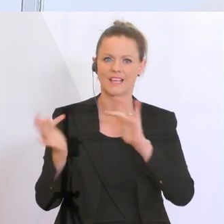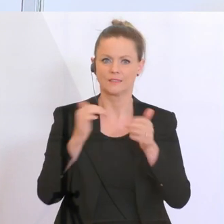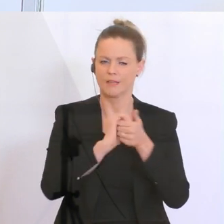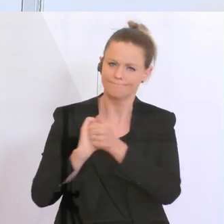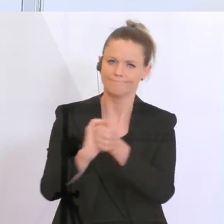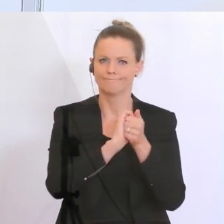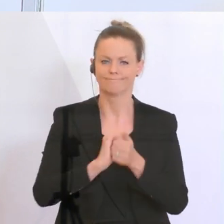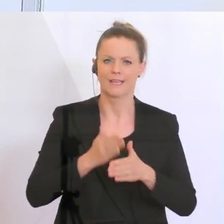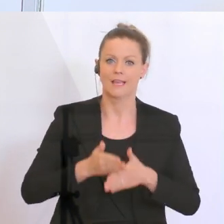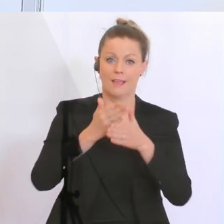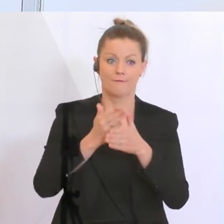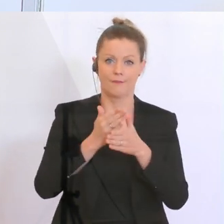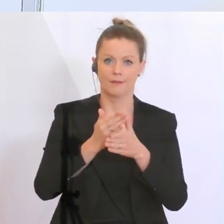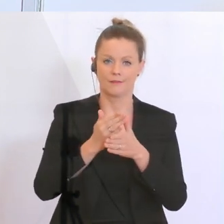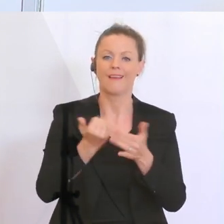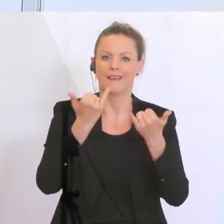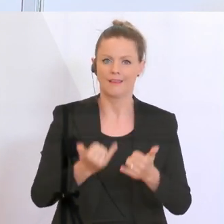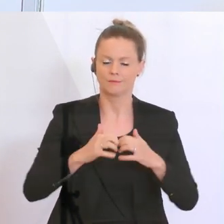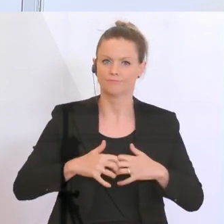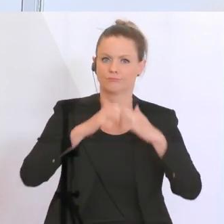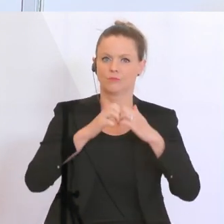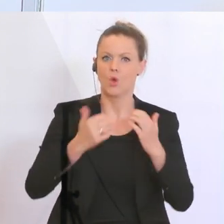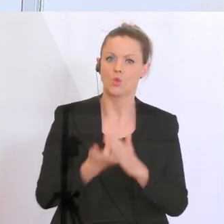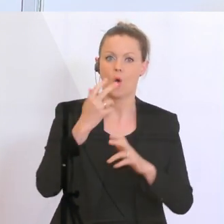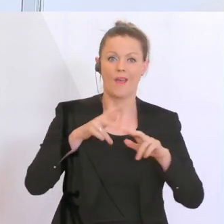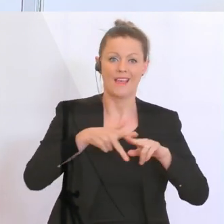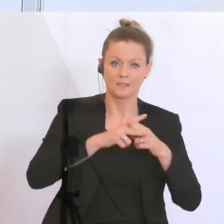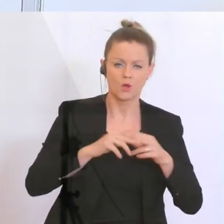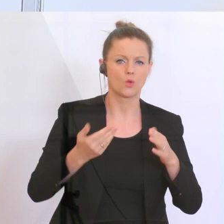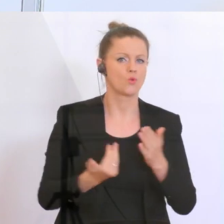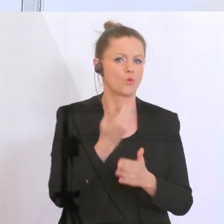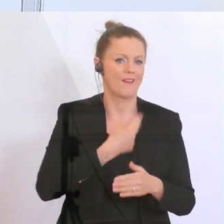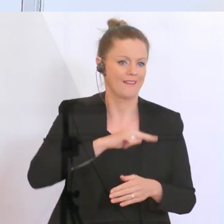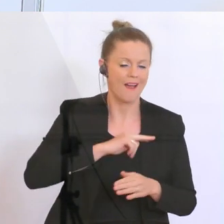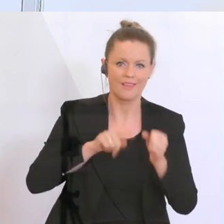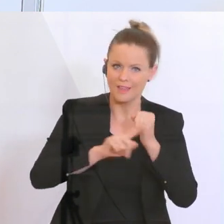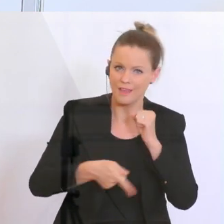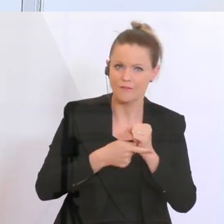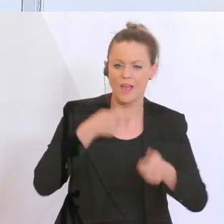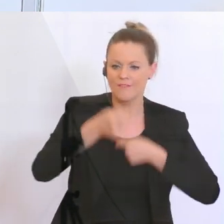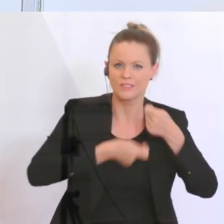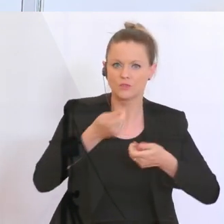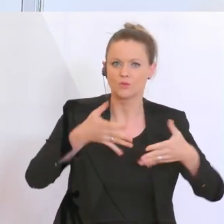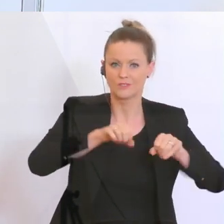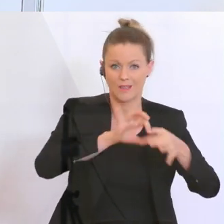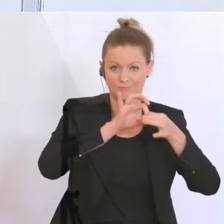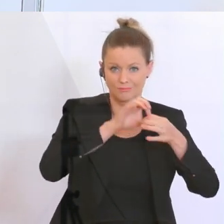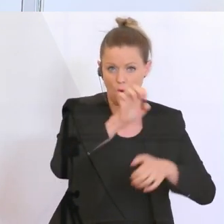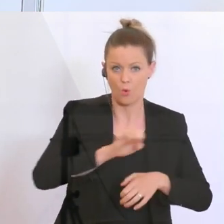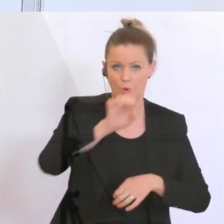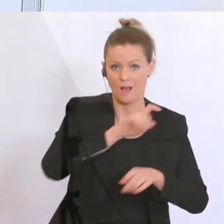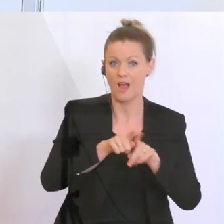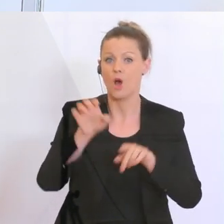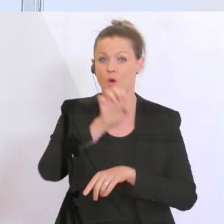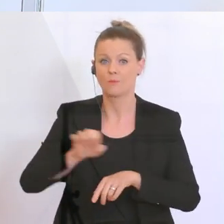getan mit vielen neuen Instrumenten, mit einem neuen Garantiefonds innerhalb der Europäischen Investitionsbank, mit einem